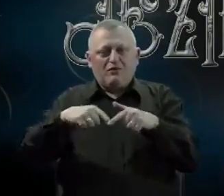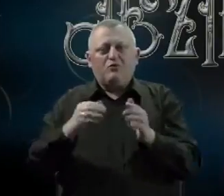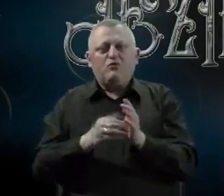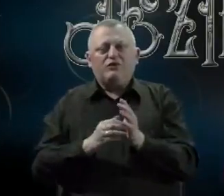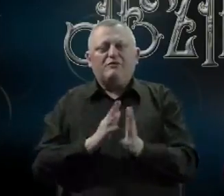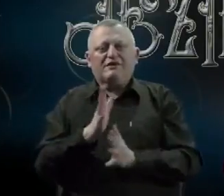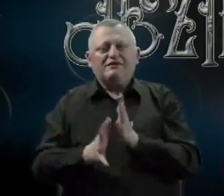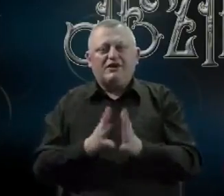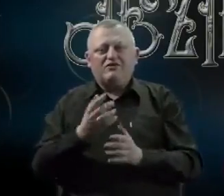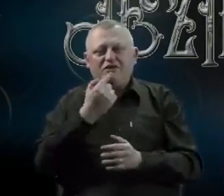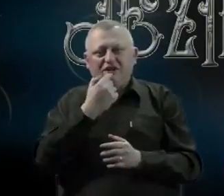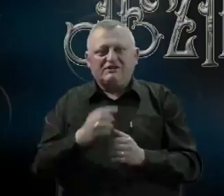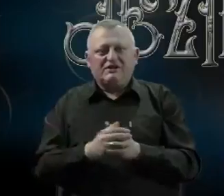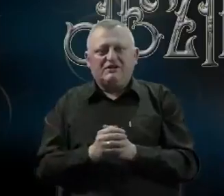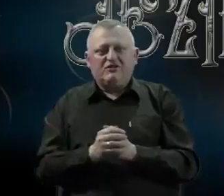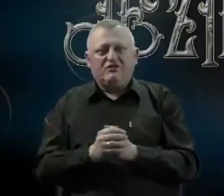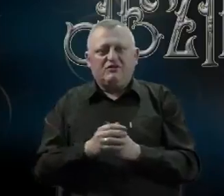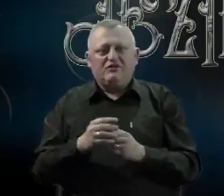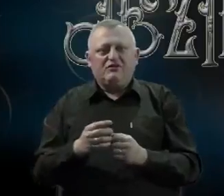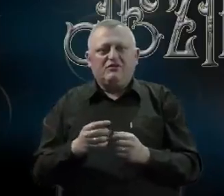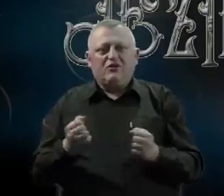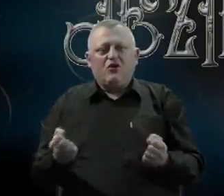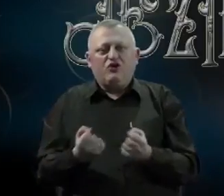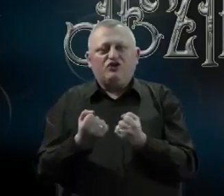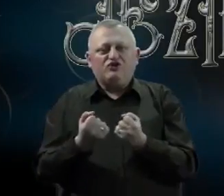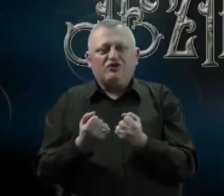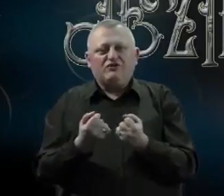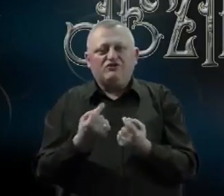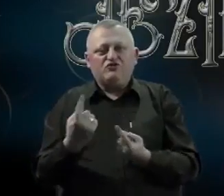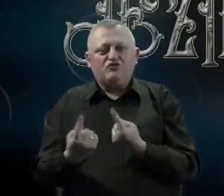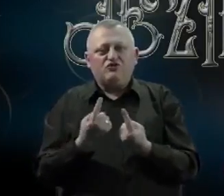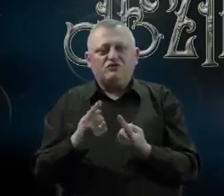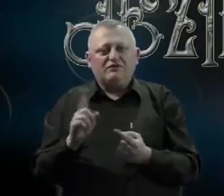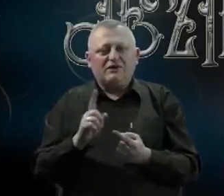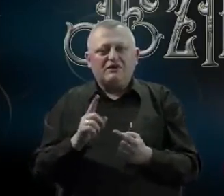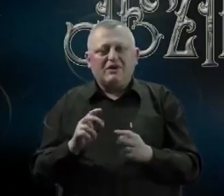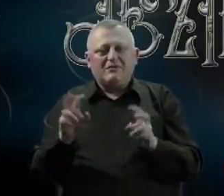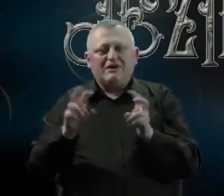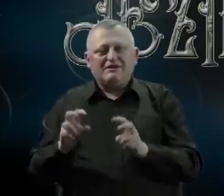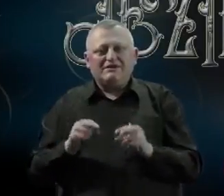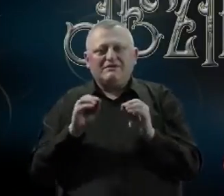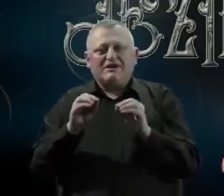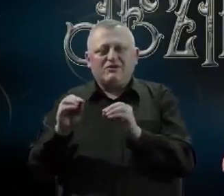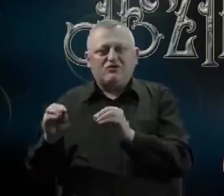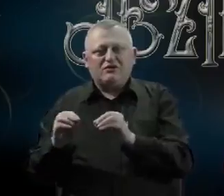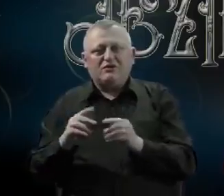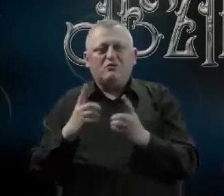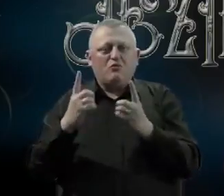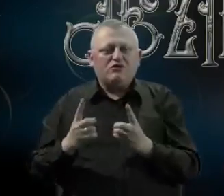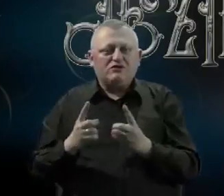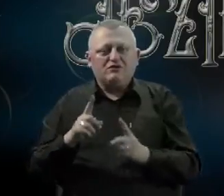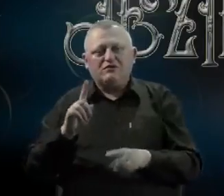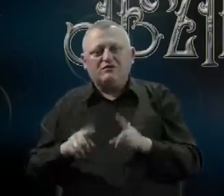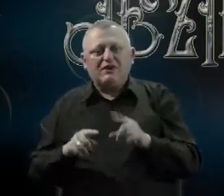upotreba znakovnog jezika. Otežavajuća je okolnost što još nema sistemske edukacije, već postoje